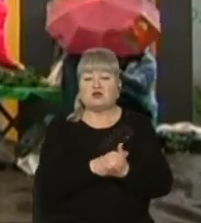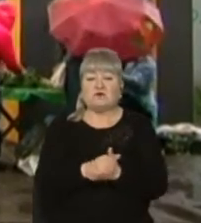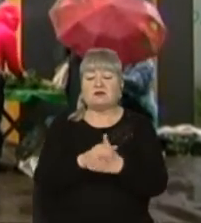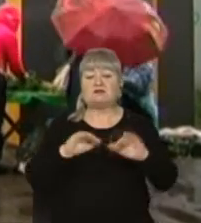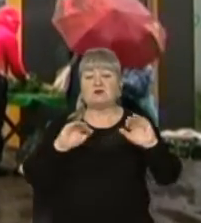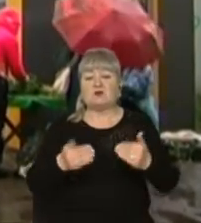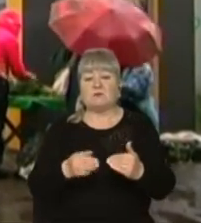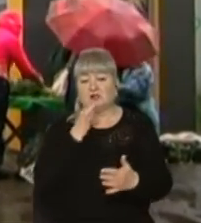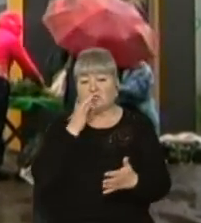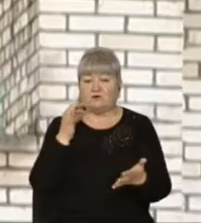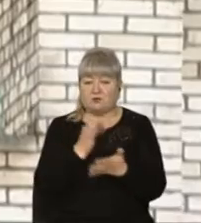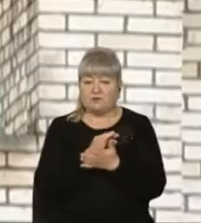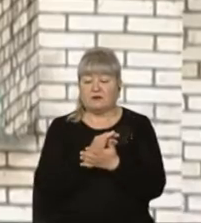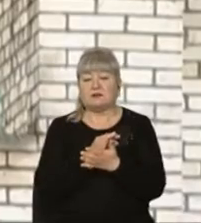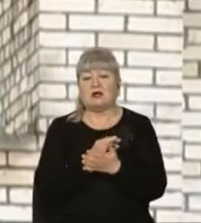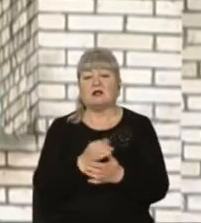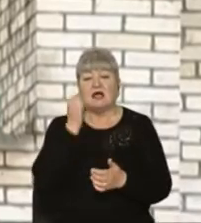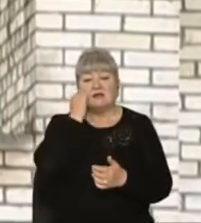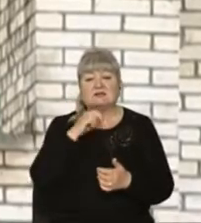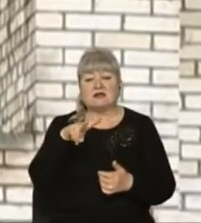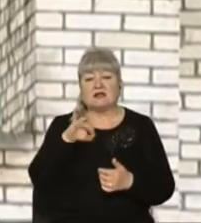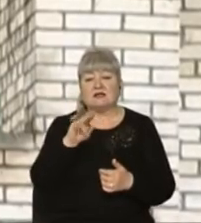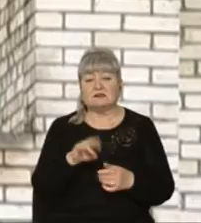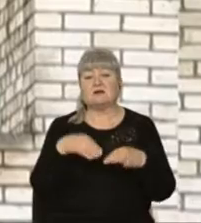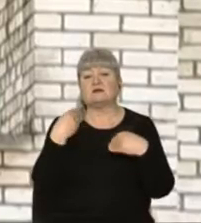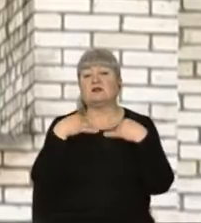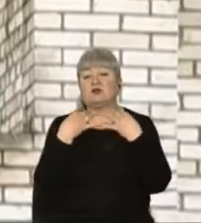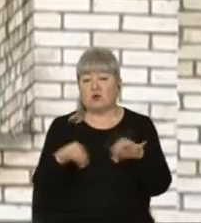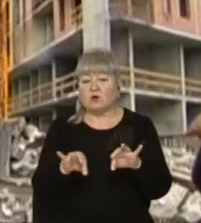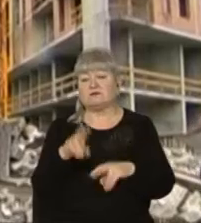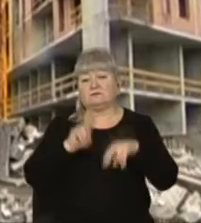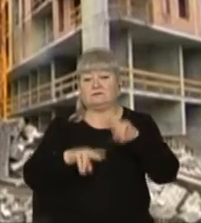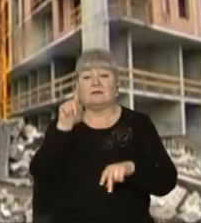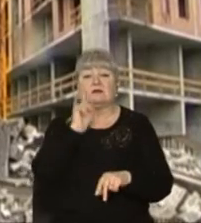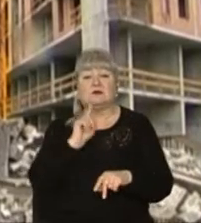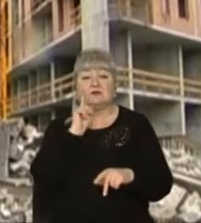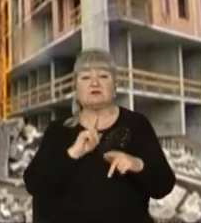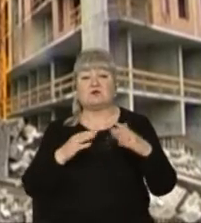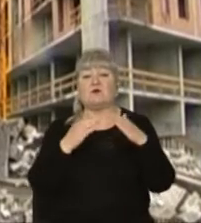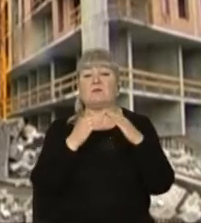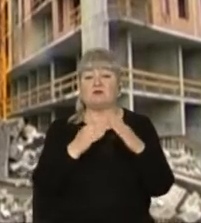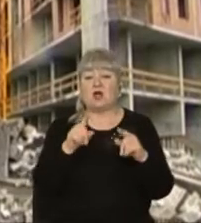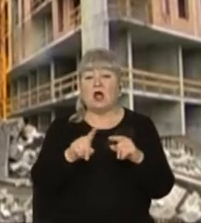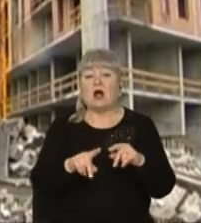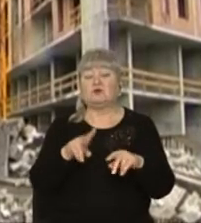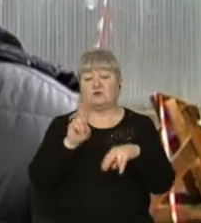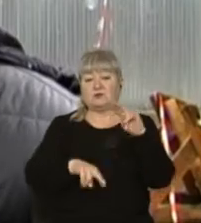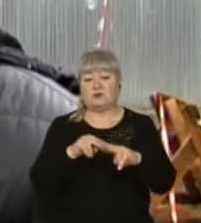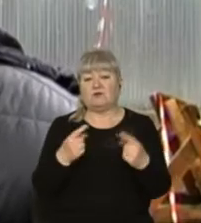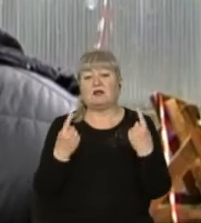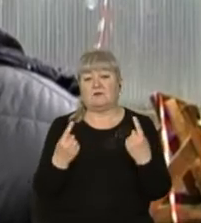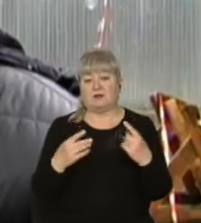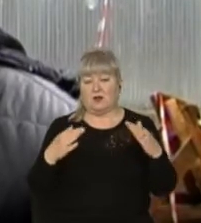обмеженою відповідальністю «Старий лицар» дали дозвіл на спорудження тимчасового павільйону. Тут збудували капітальну будівлю.